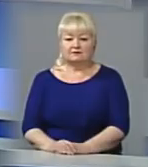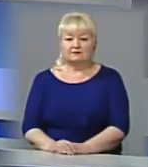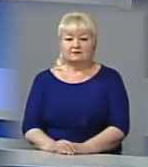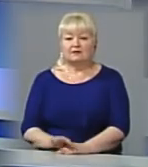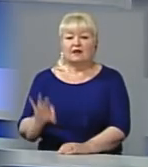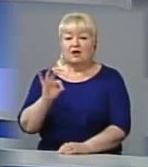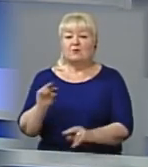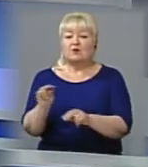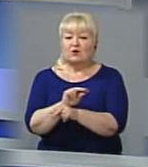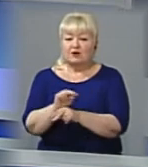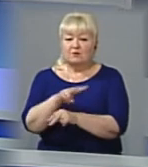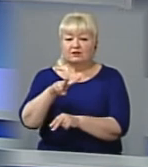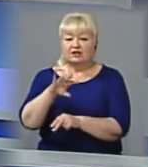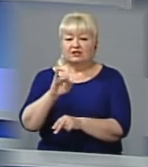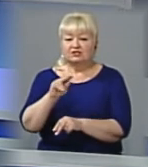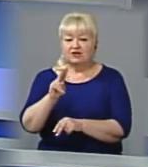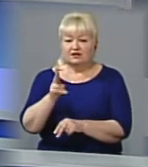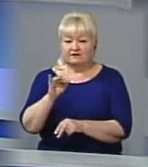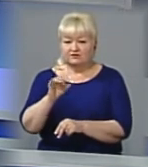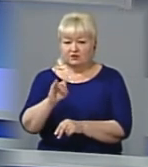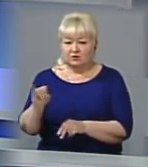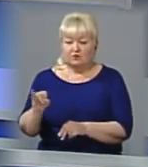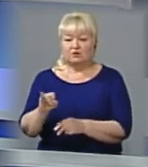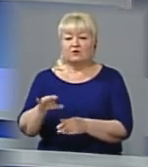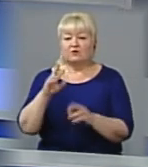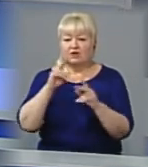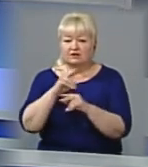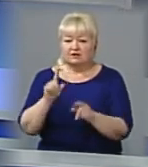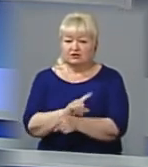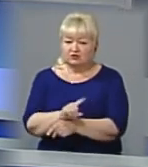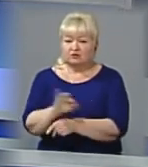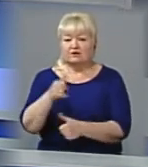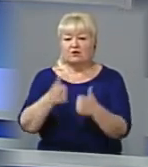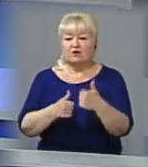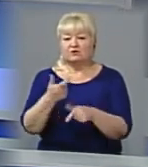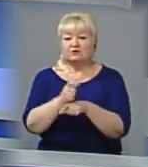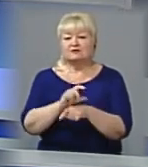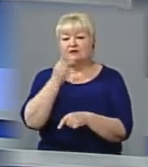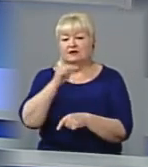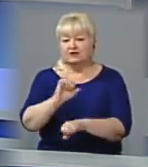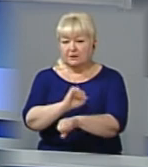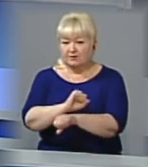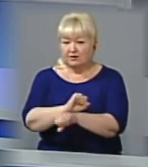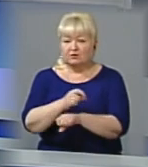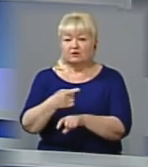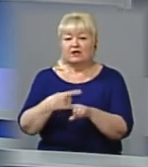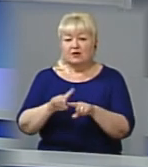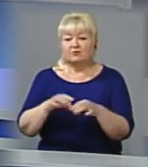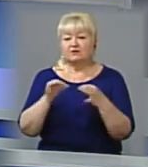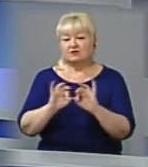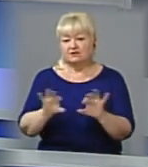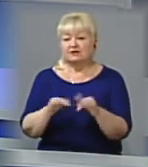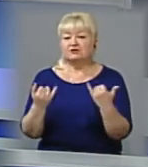Про ремонт Личаківської, диратизацію та конкурс на найкращий балкон. Це з-поміж іншого